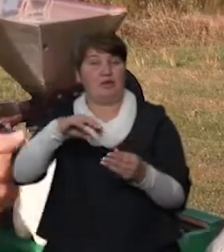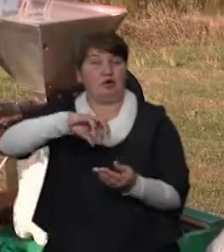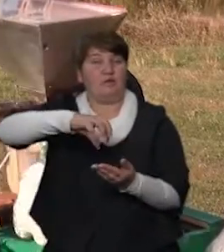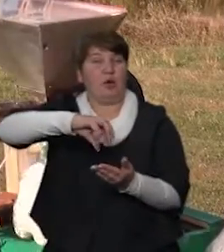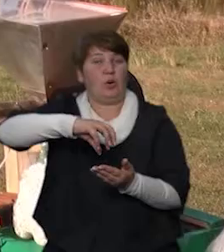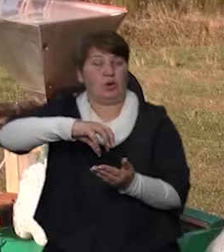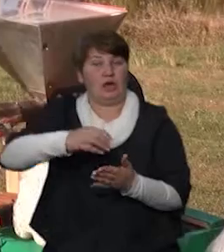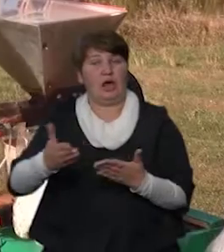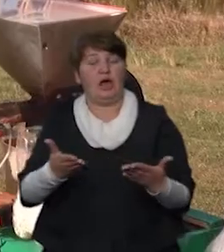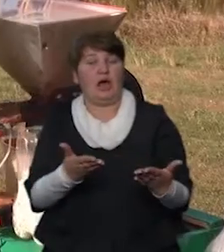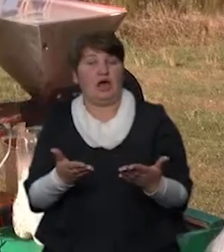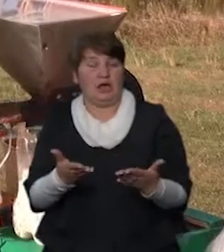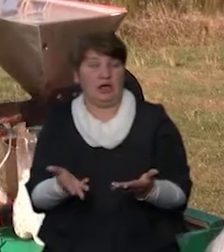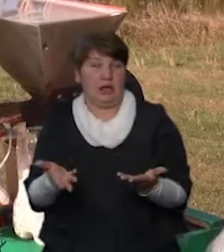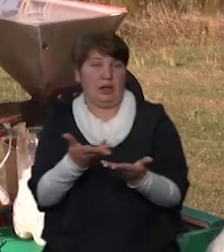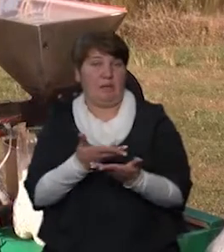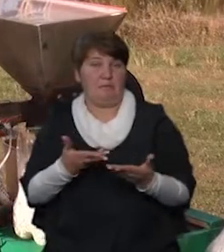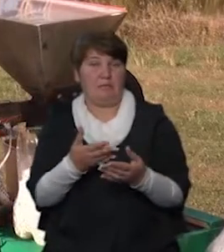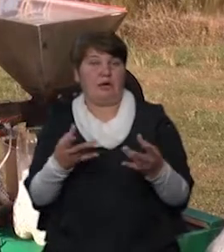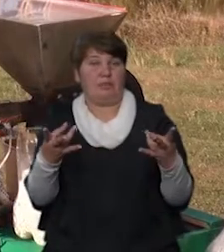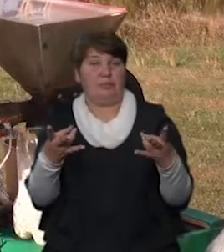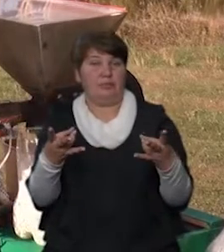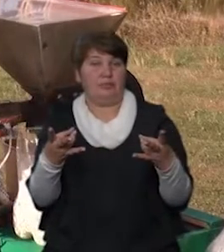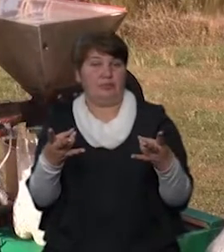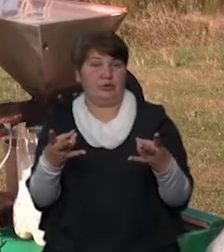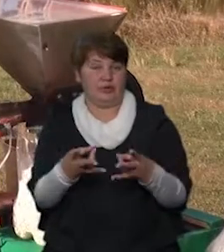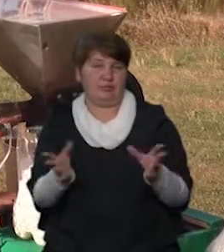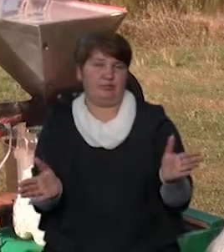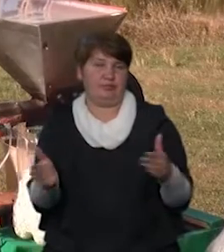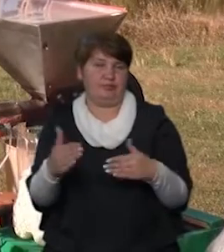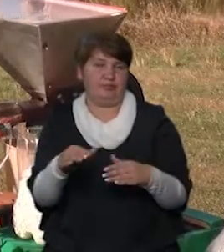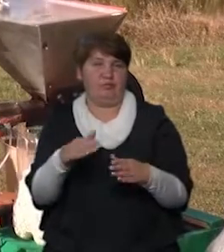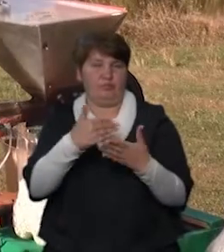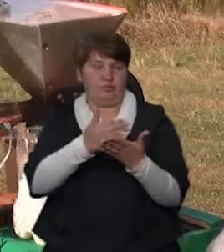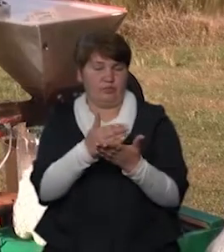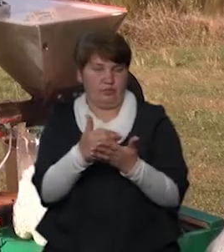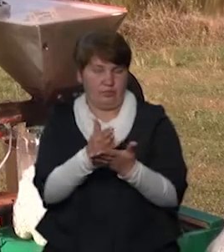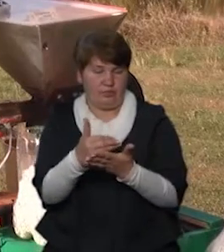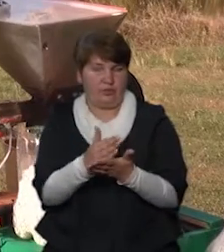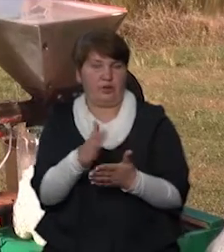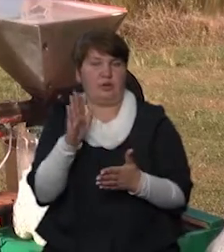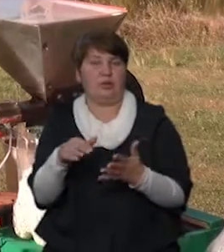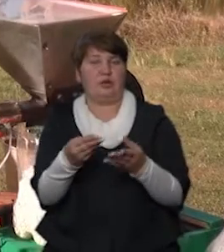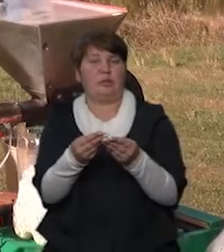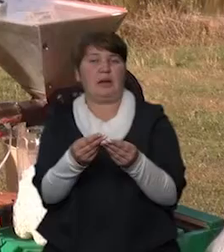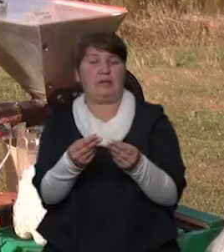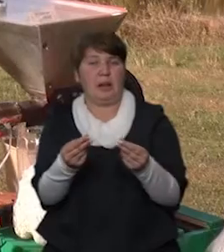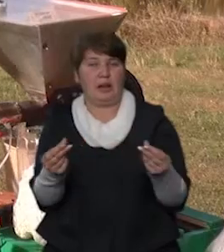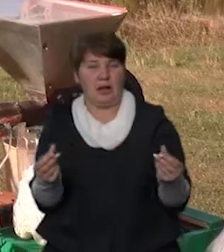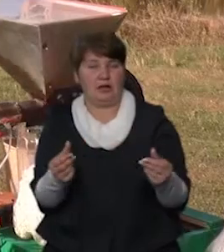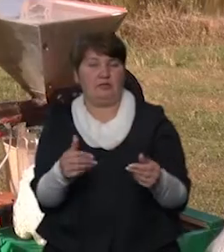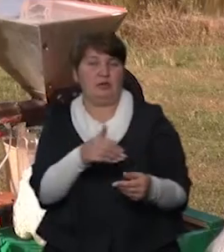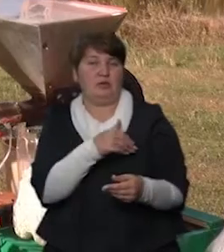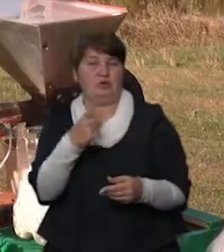ми подрібнюємо на середері, потім на екструдері ми його переплавляємо під температури 180